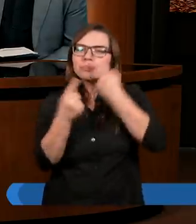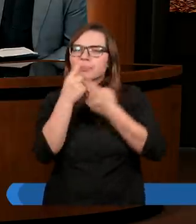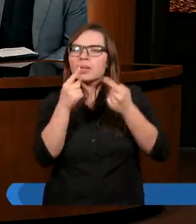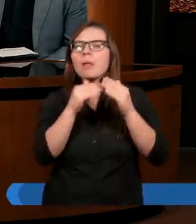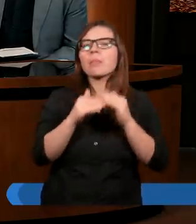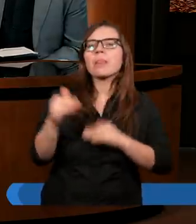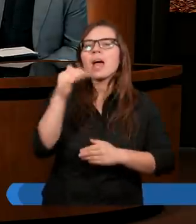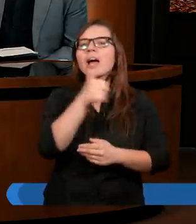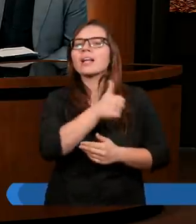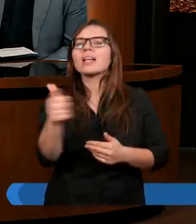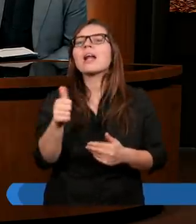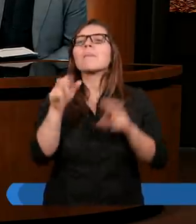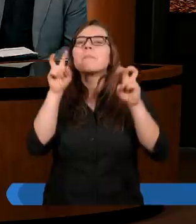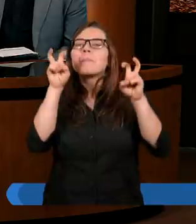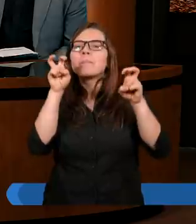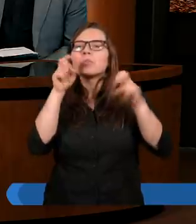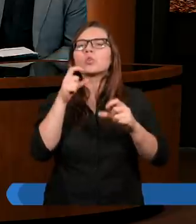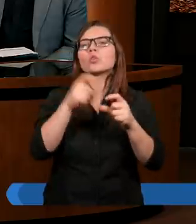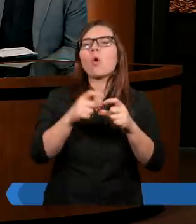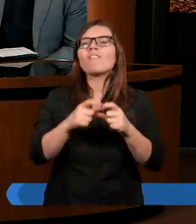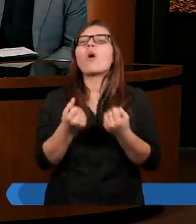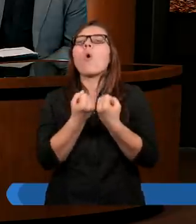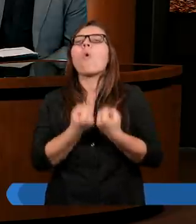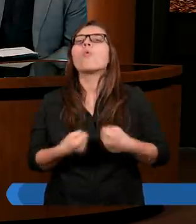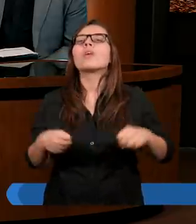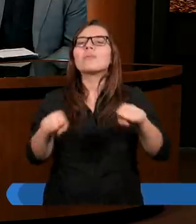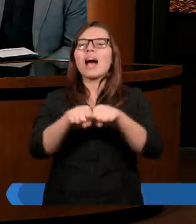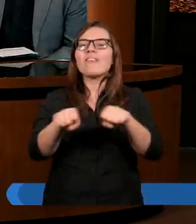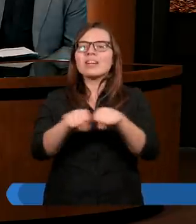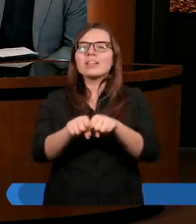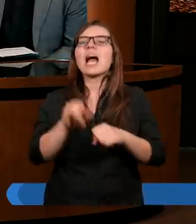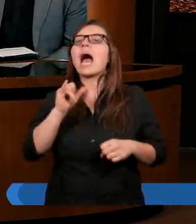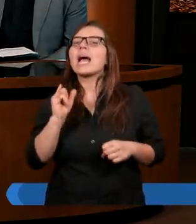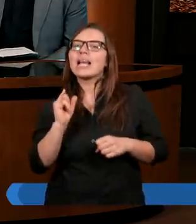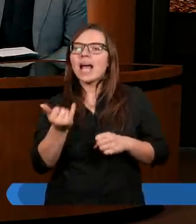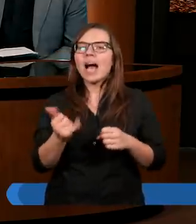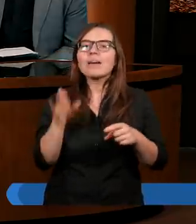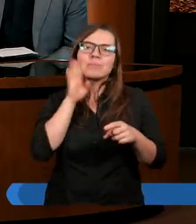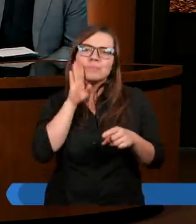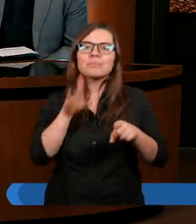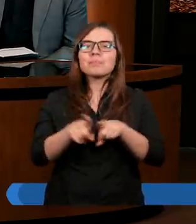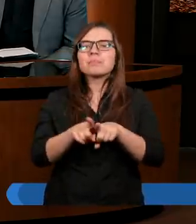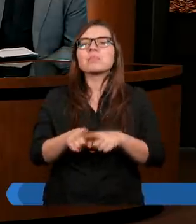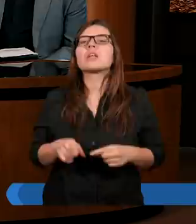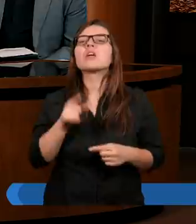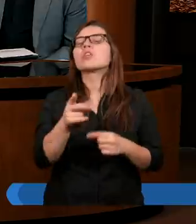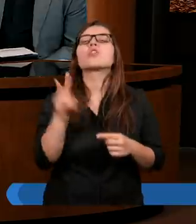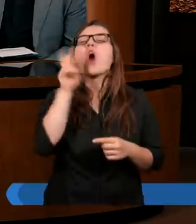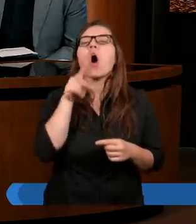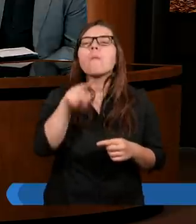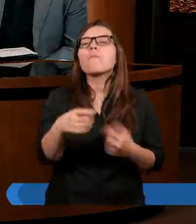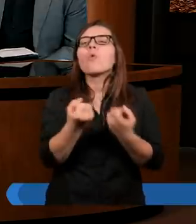nad samym terminem usprawiedliwienie, jak również komu to